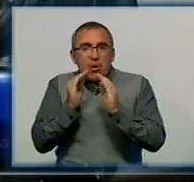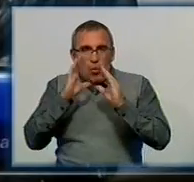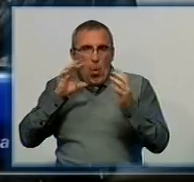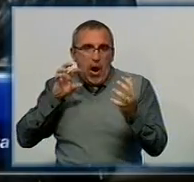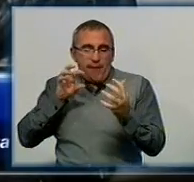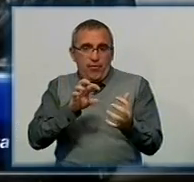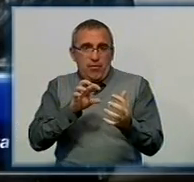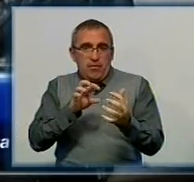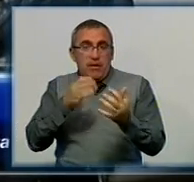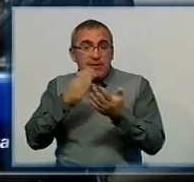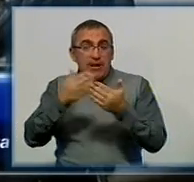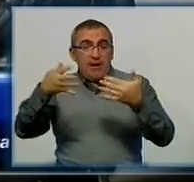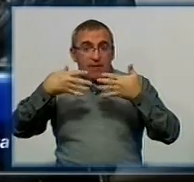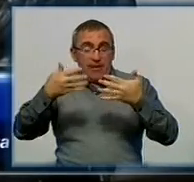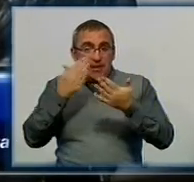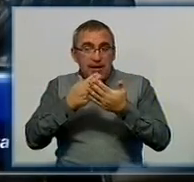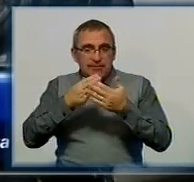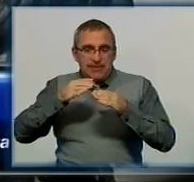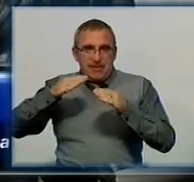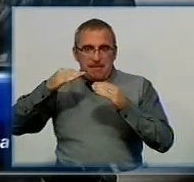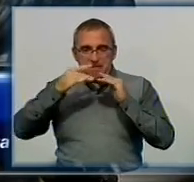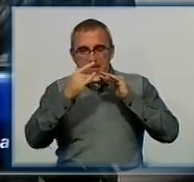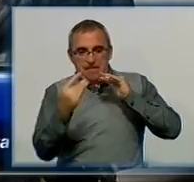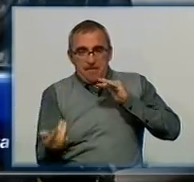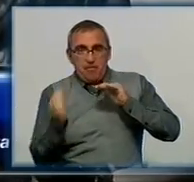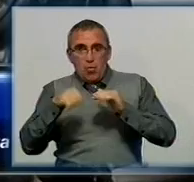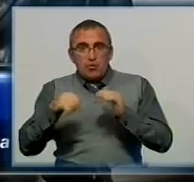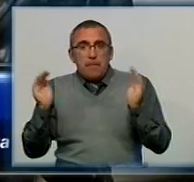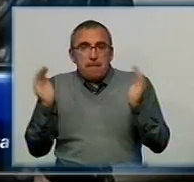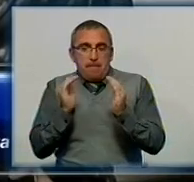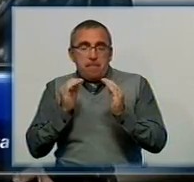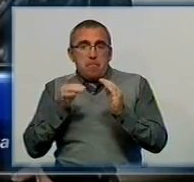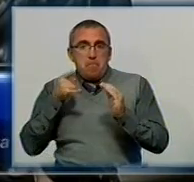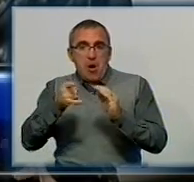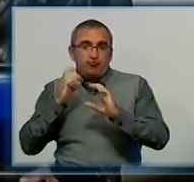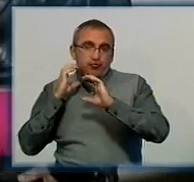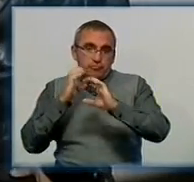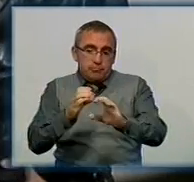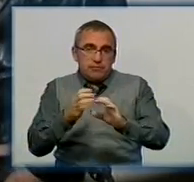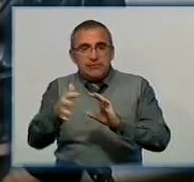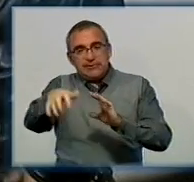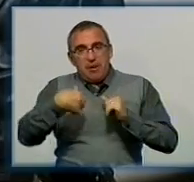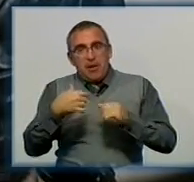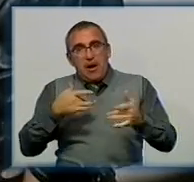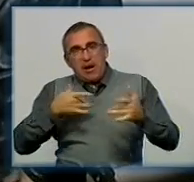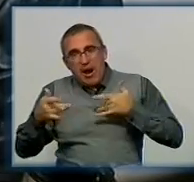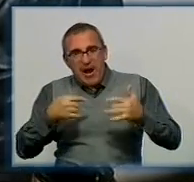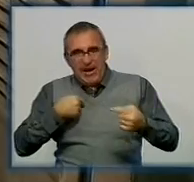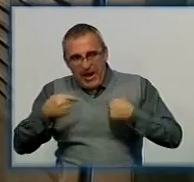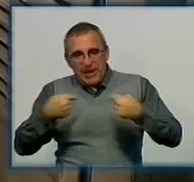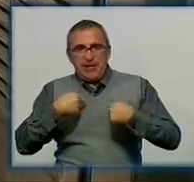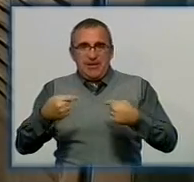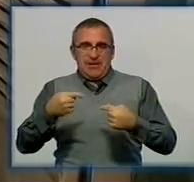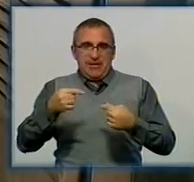за воротами є пандус, може під'їхати невелика машина, забрати ранених, підвезти продукти, воду.